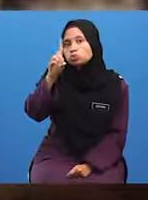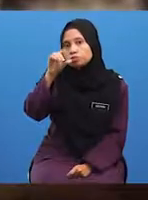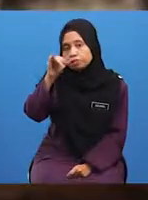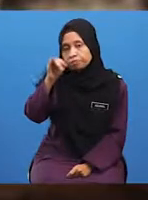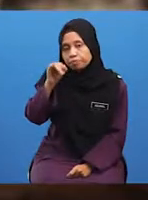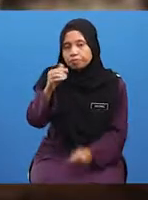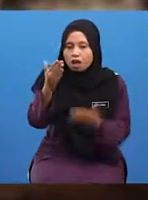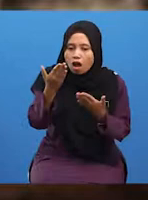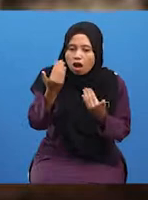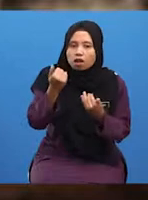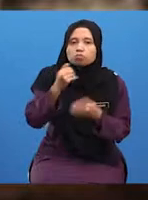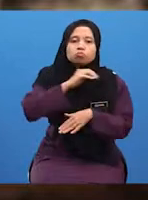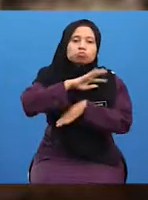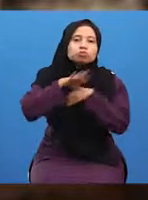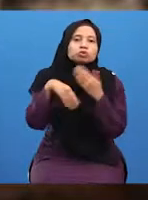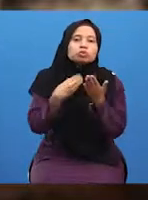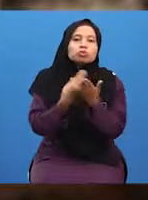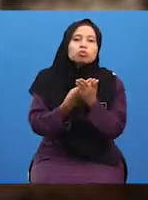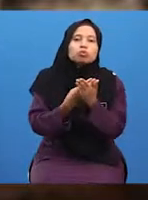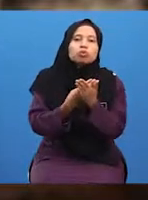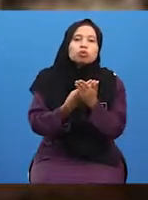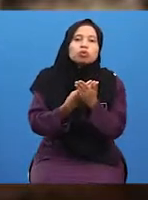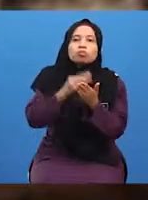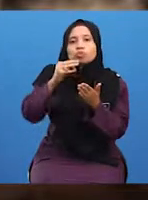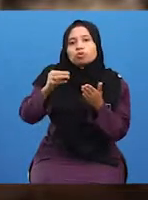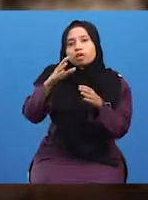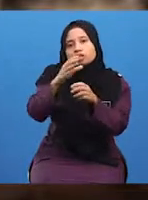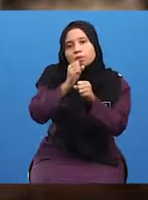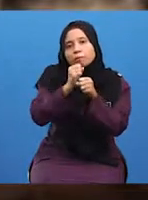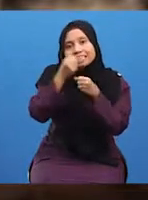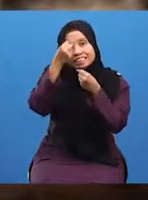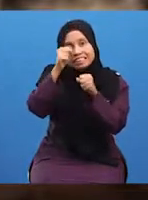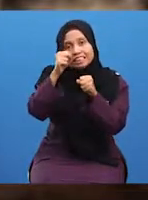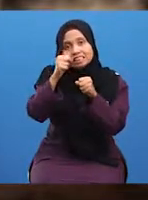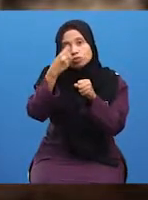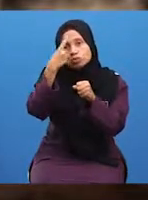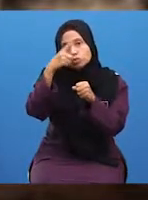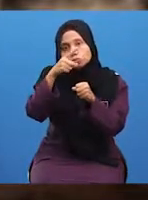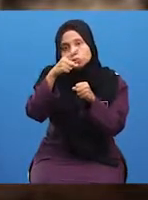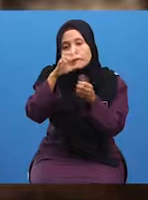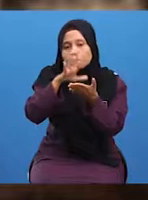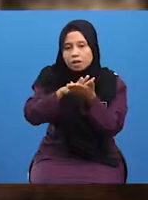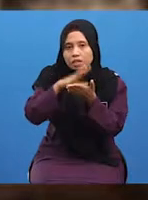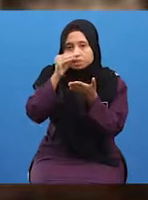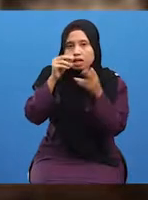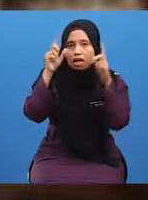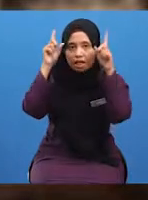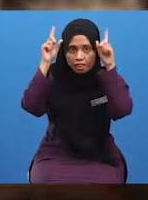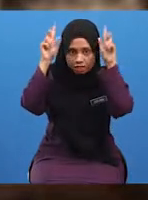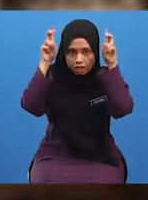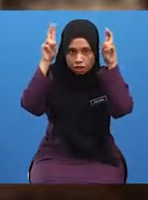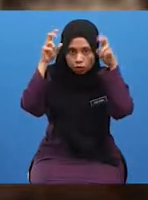Diharapkan semua pelajar dapat bersedia untuk mempelajari topik